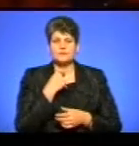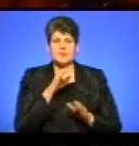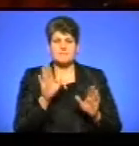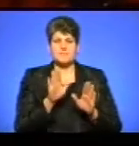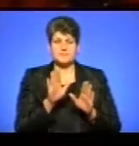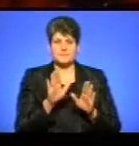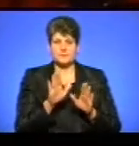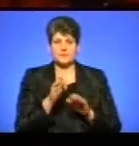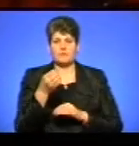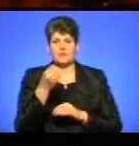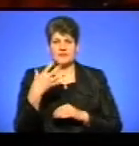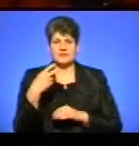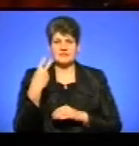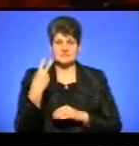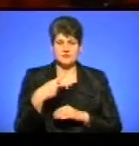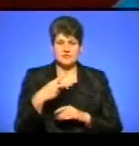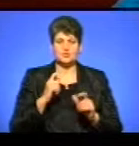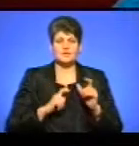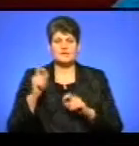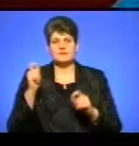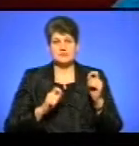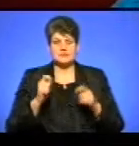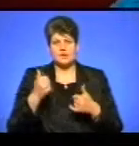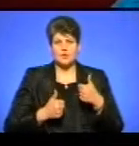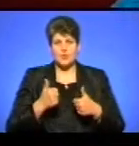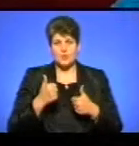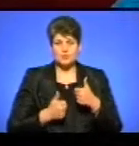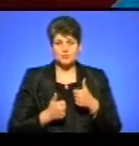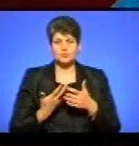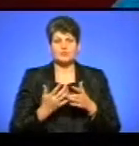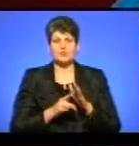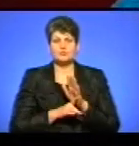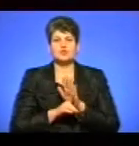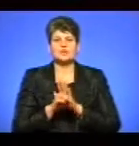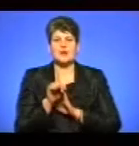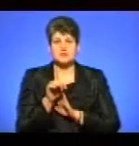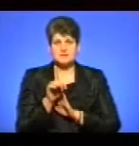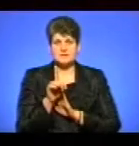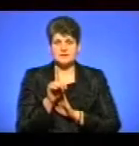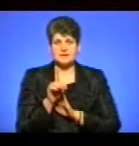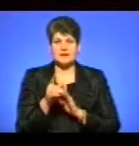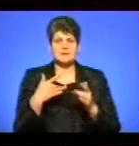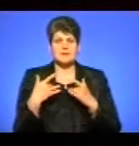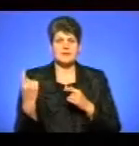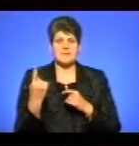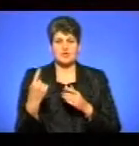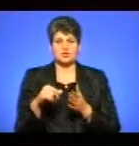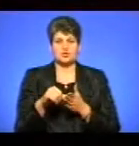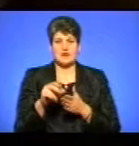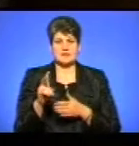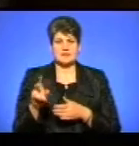О 15.20 студентський фестиваль «Конкурс. Окрилені піснею» розпочинається. На сцені перші учасники.